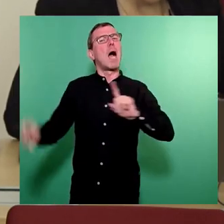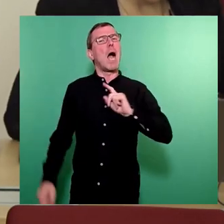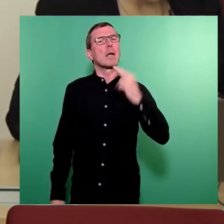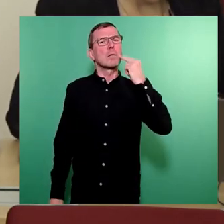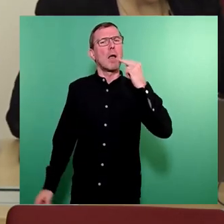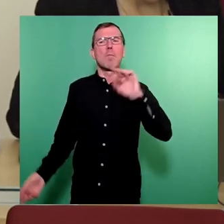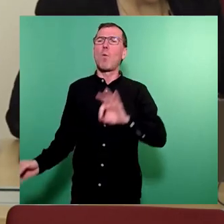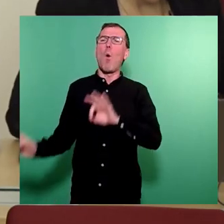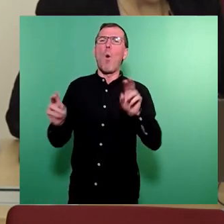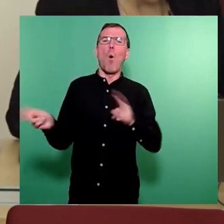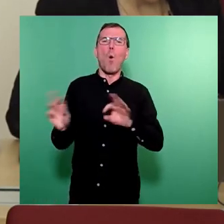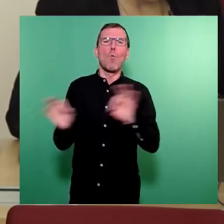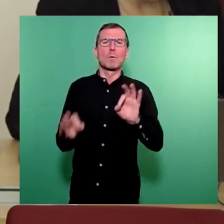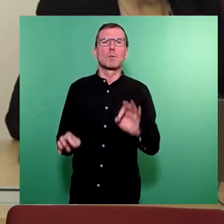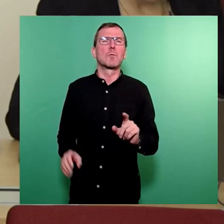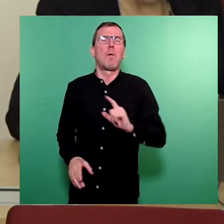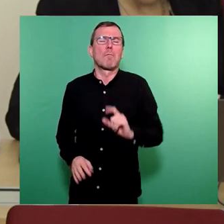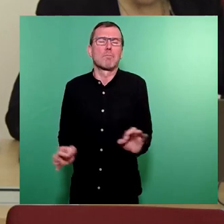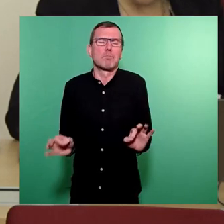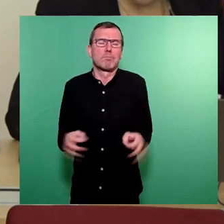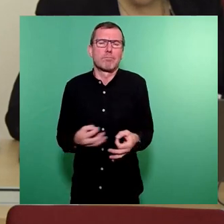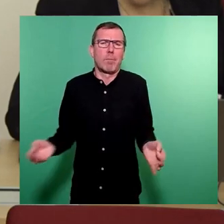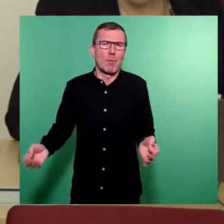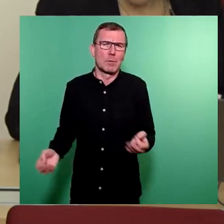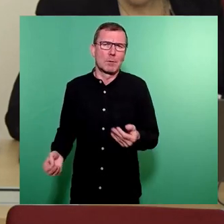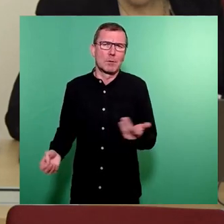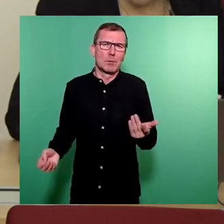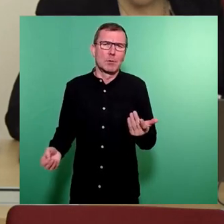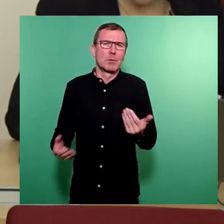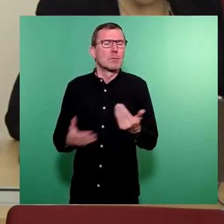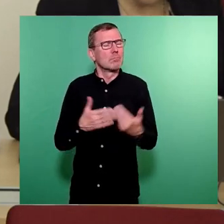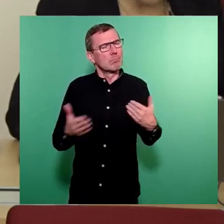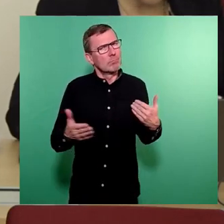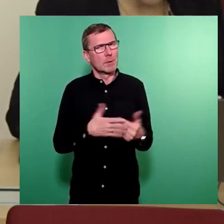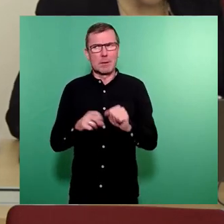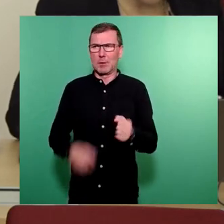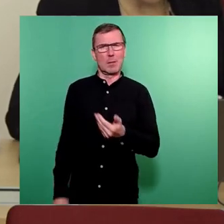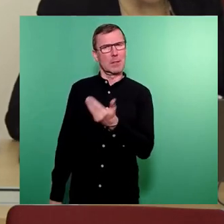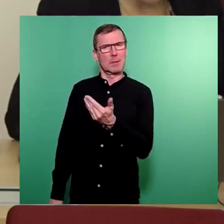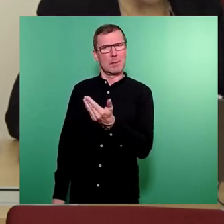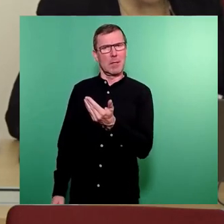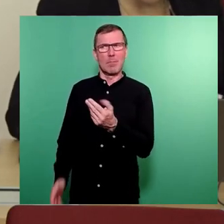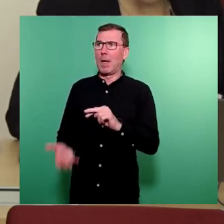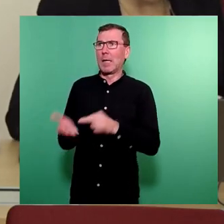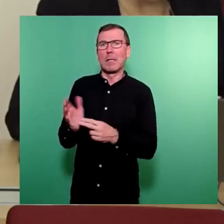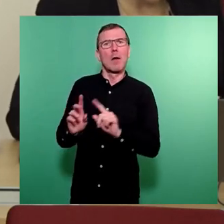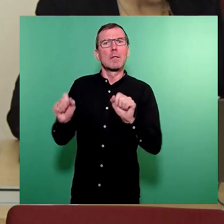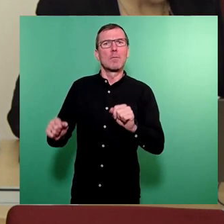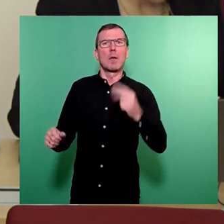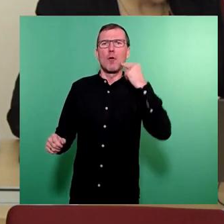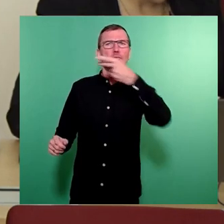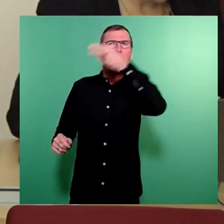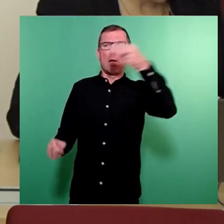ja jetzt in dem Fall nicht erforderlich ist und derzeit mit dem bisherigen System auch technisch nicht umsetzbar. Also insofern